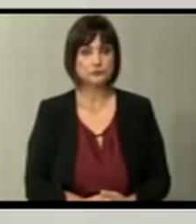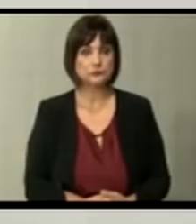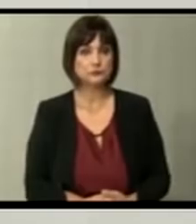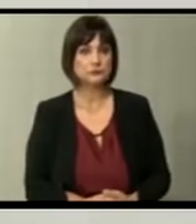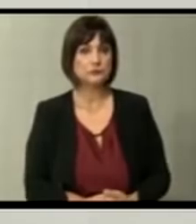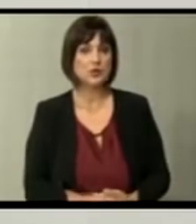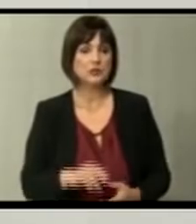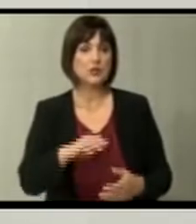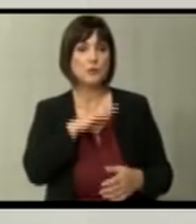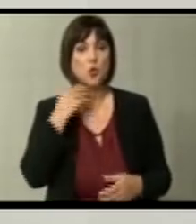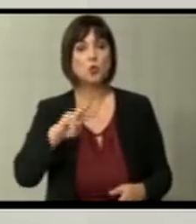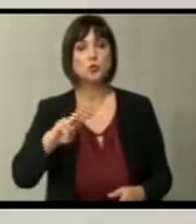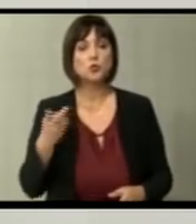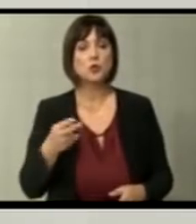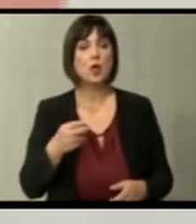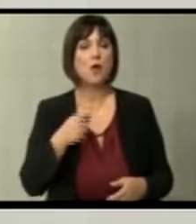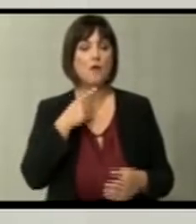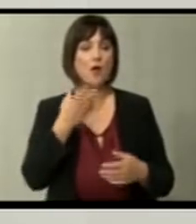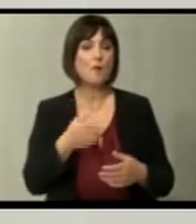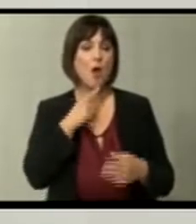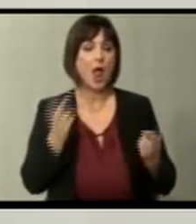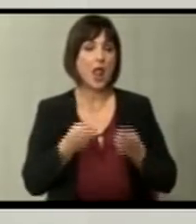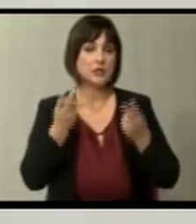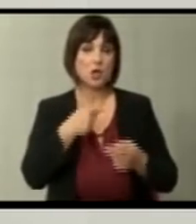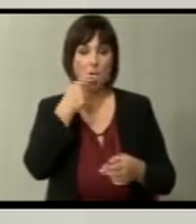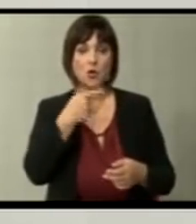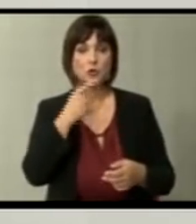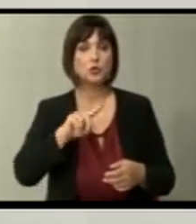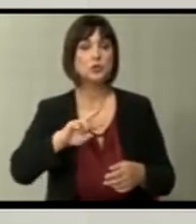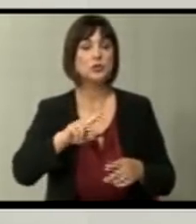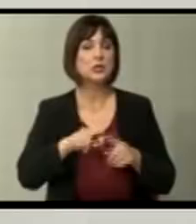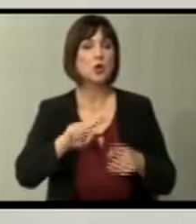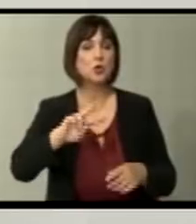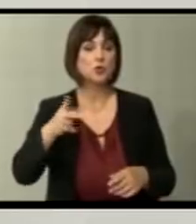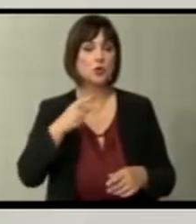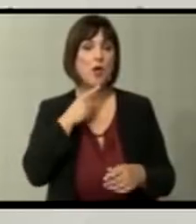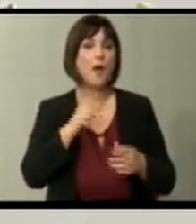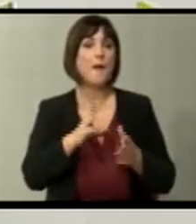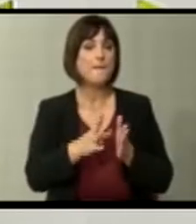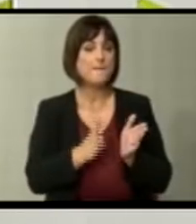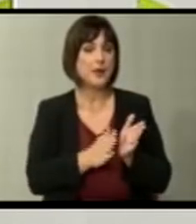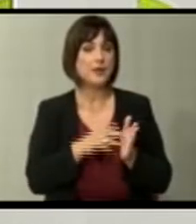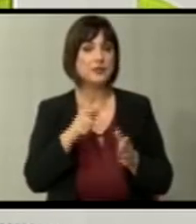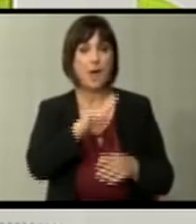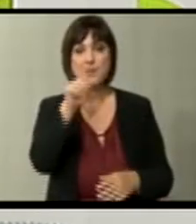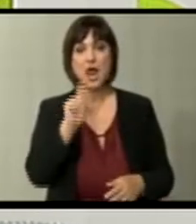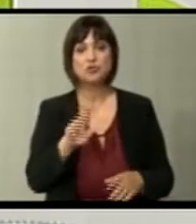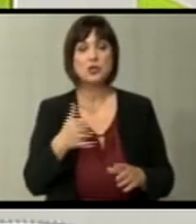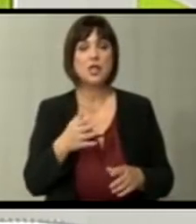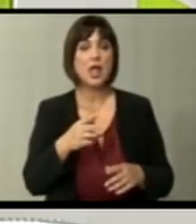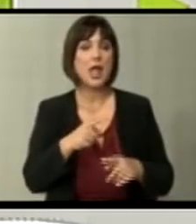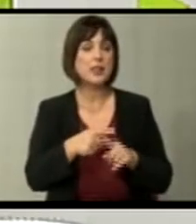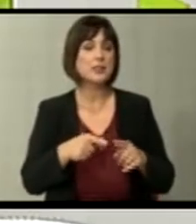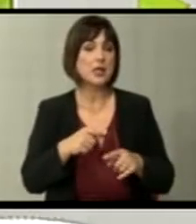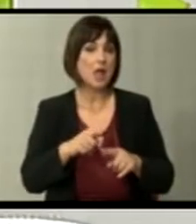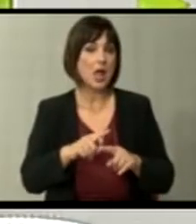И за многу други. Милошевич е подалечен и полесно да го коментираме и некој други примери. Прашањето е алатката за